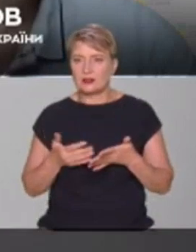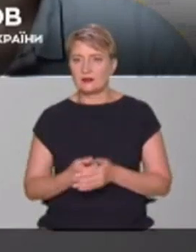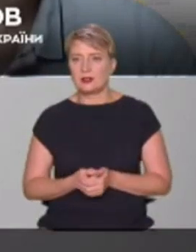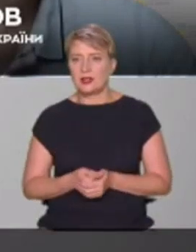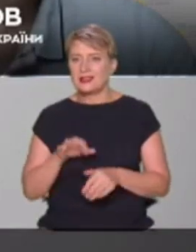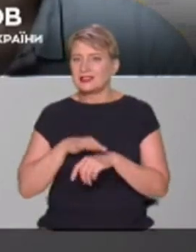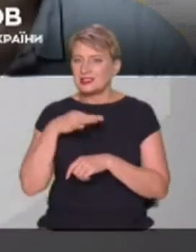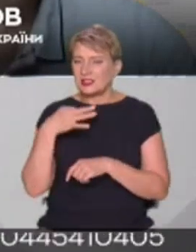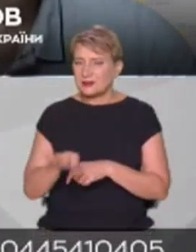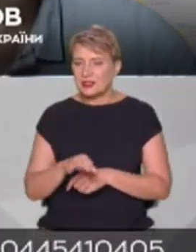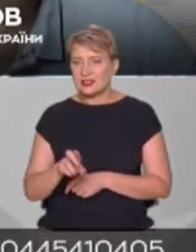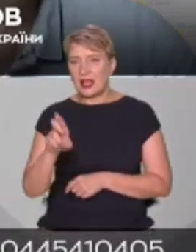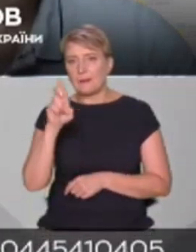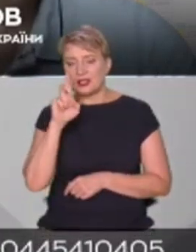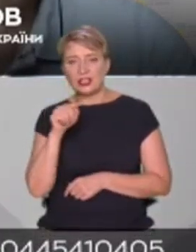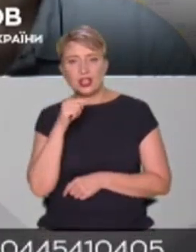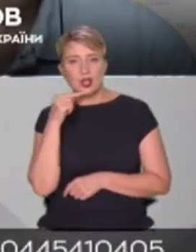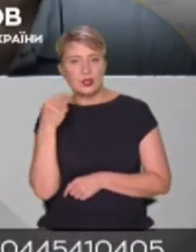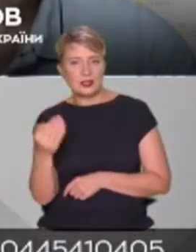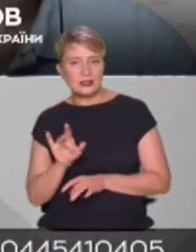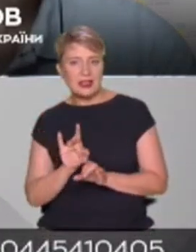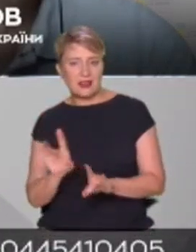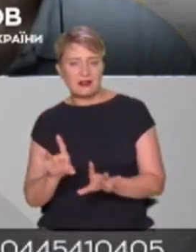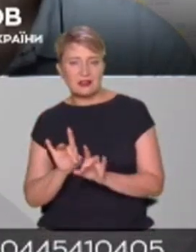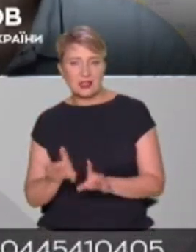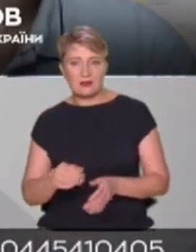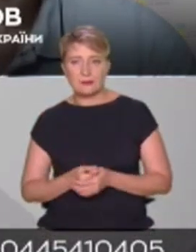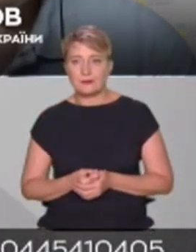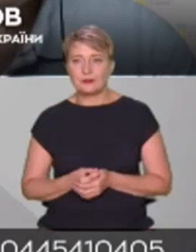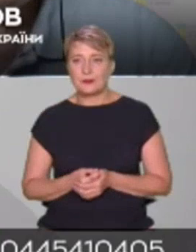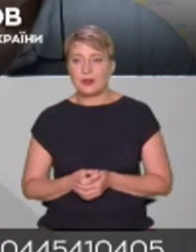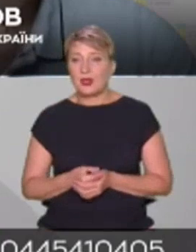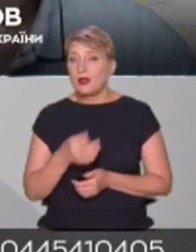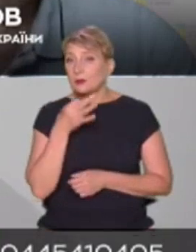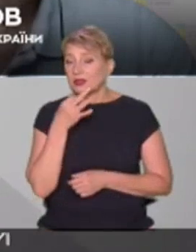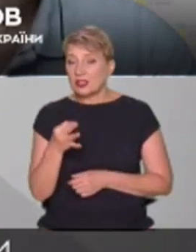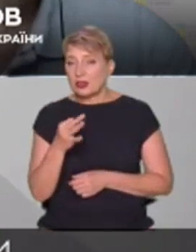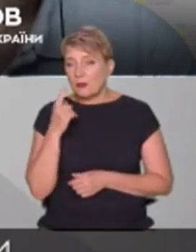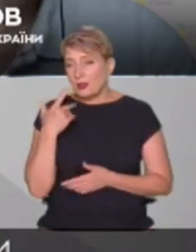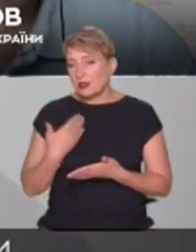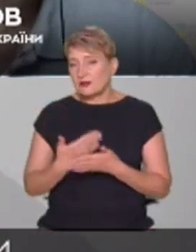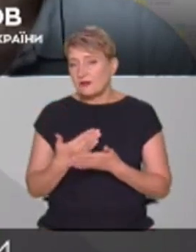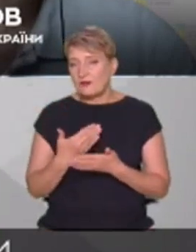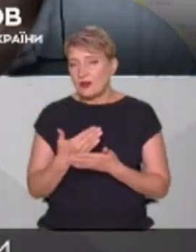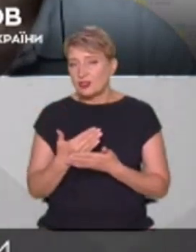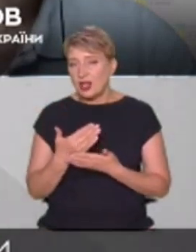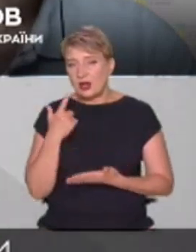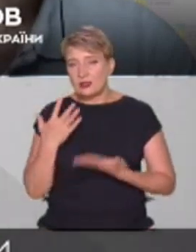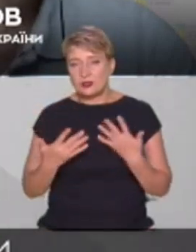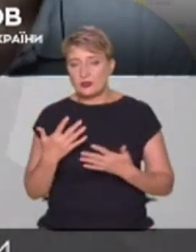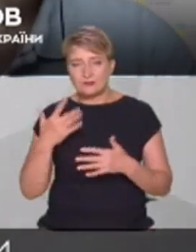шовіністичні, імперіалістичні російські наративи, ну, скажімо, незважаючи на високу якість